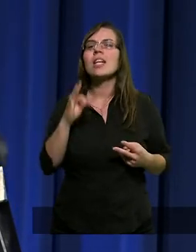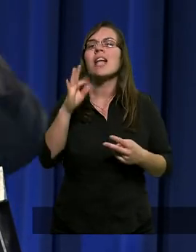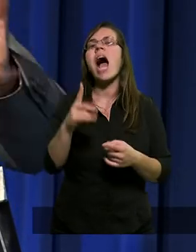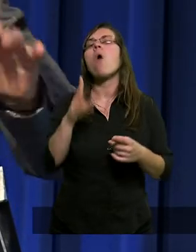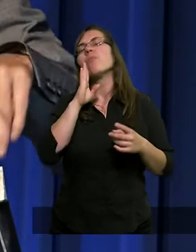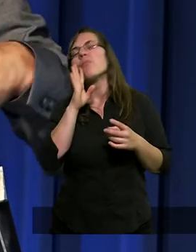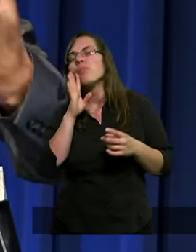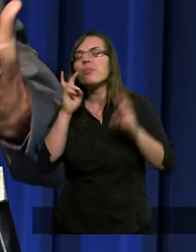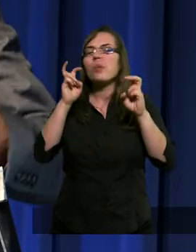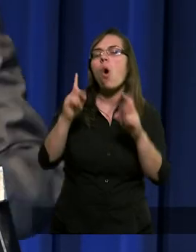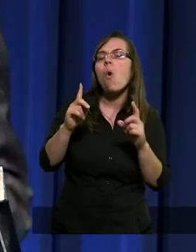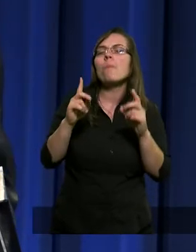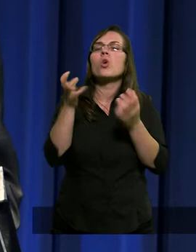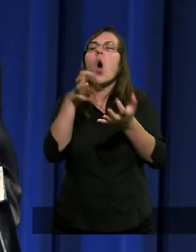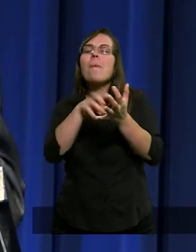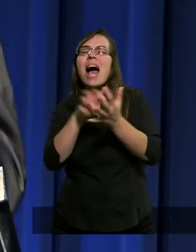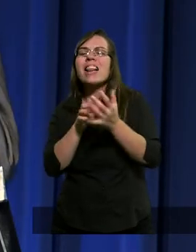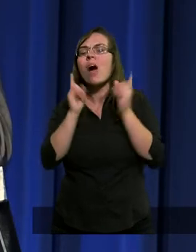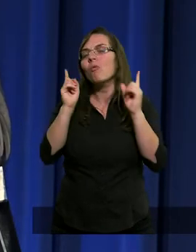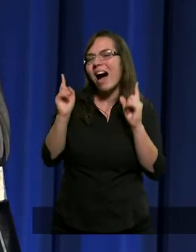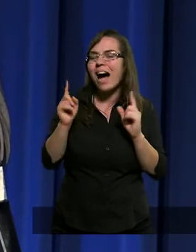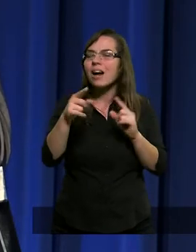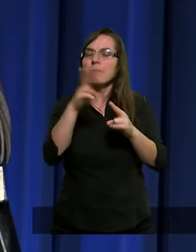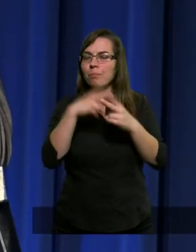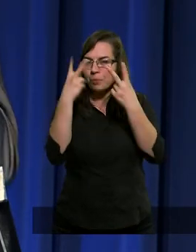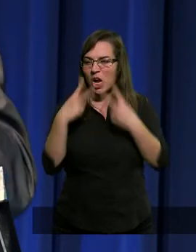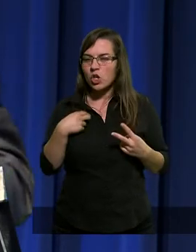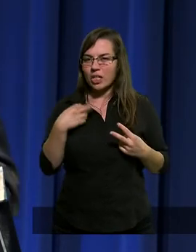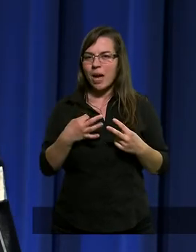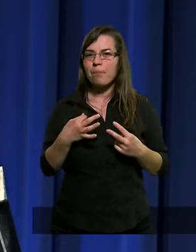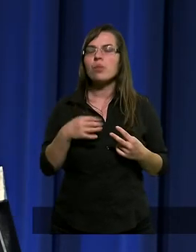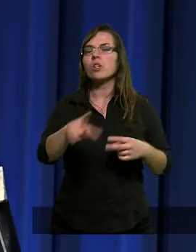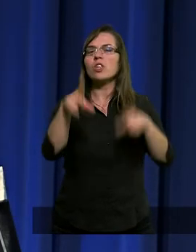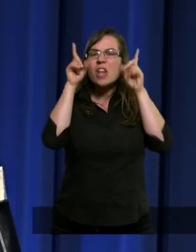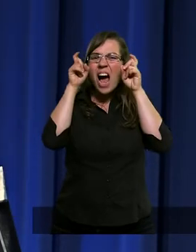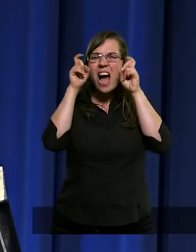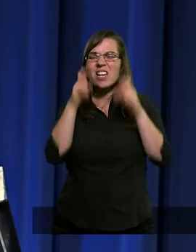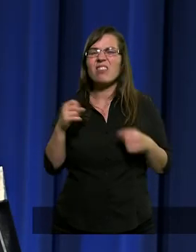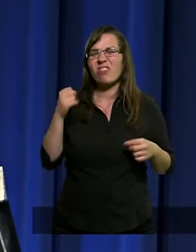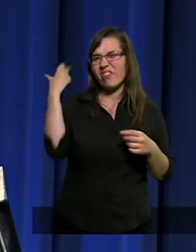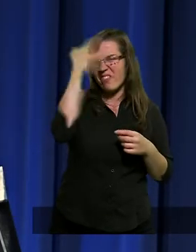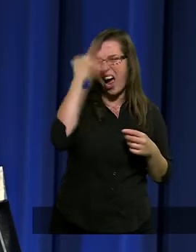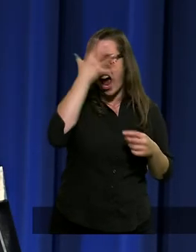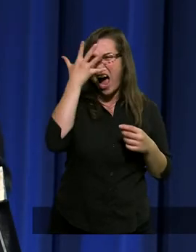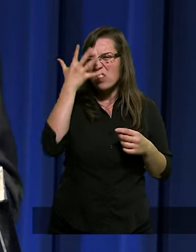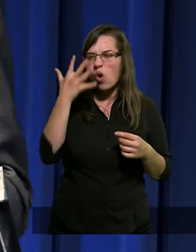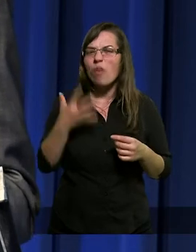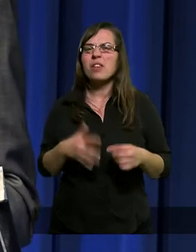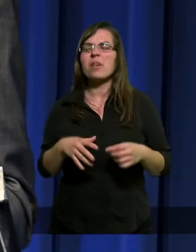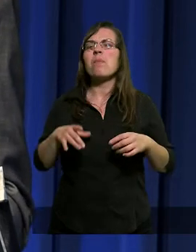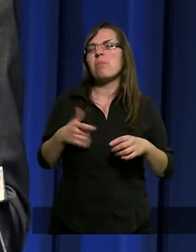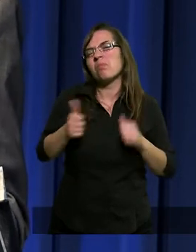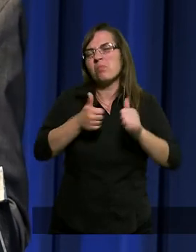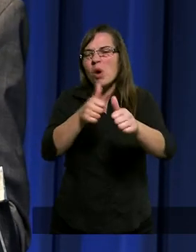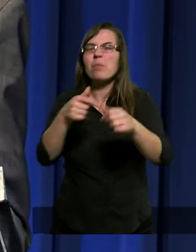uwagę, którą postaram się przeczytać. Szatan gwałtownymi